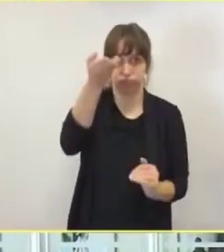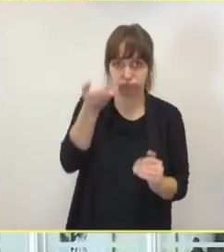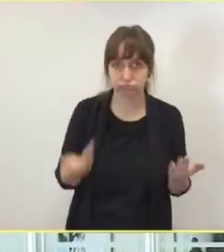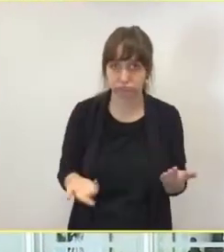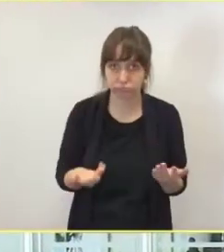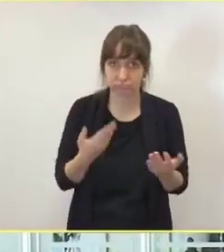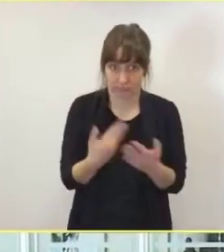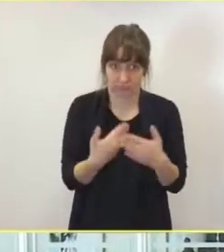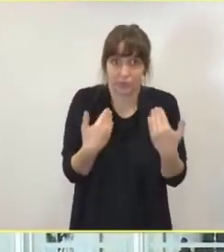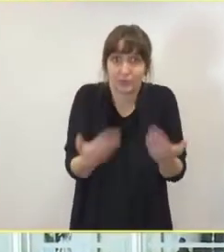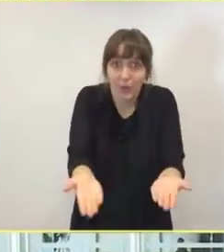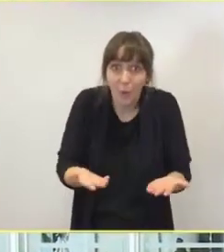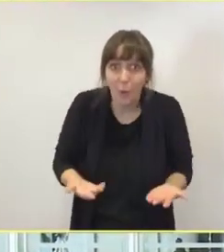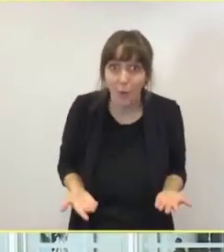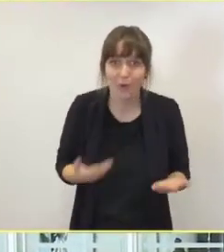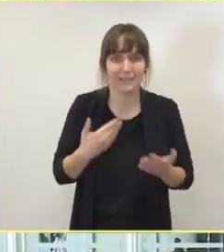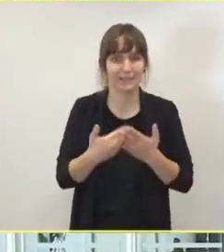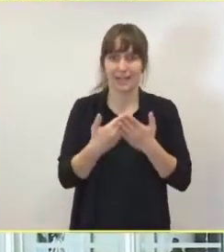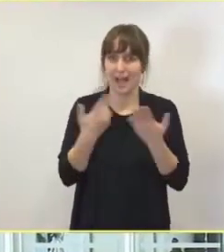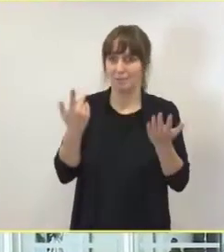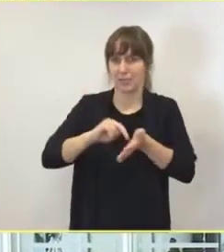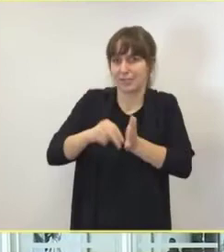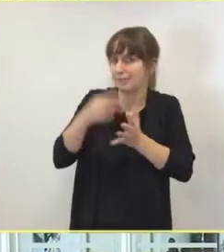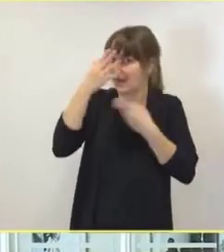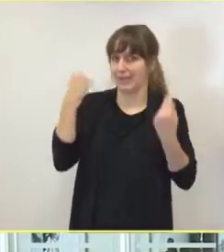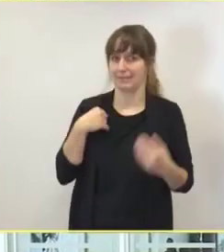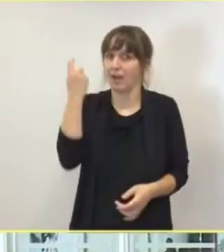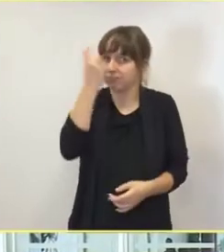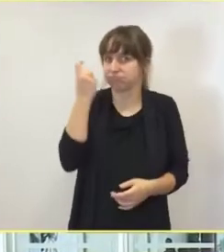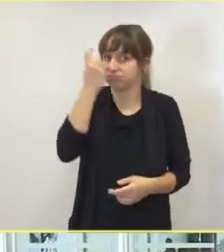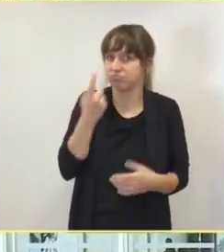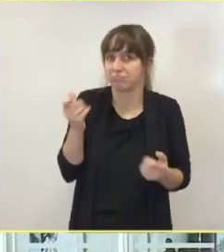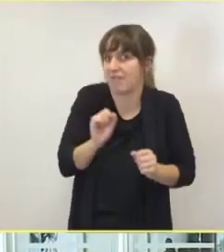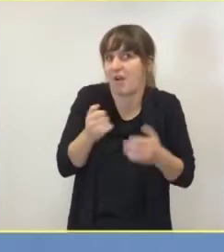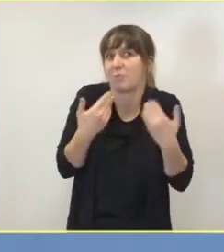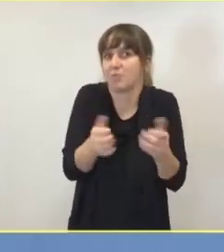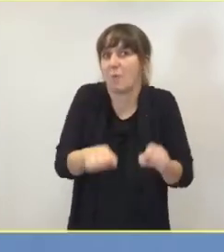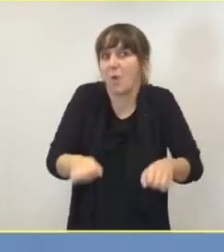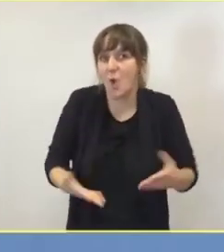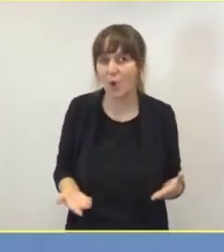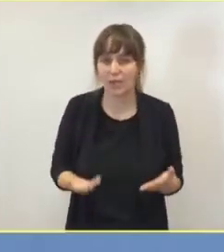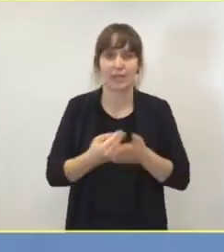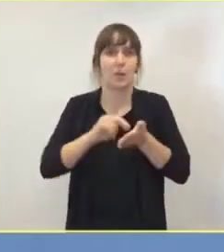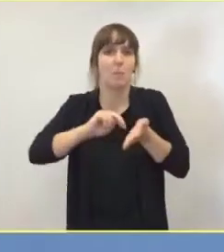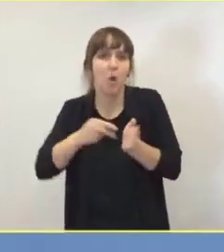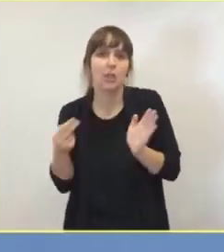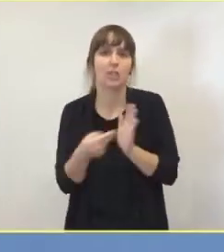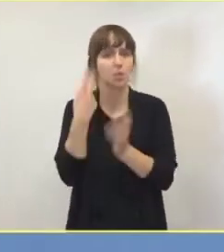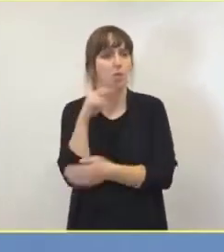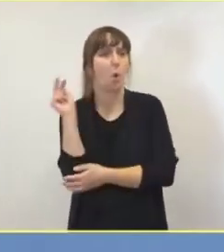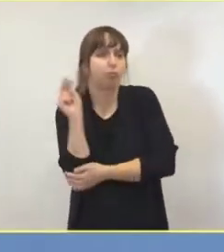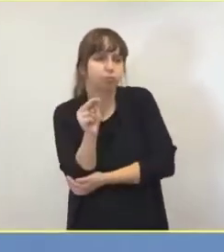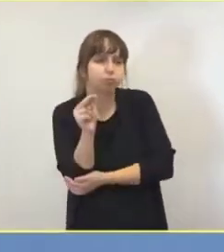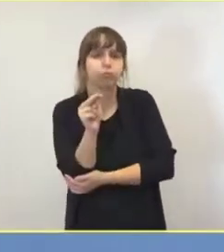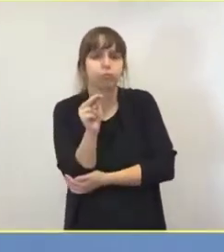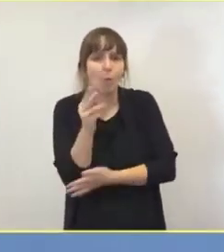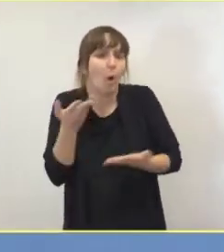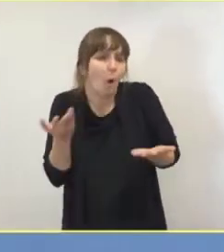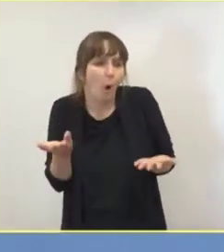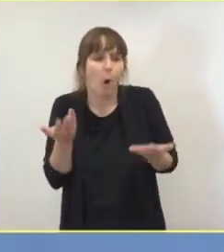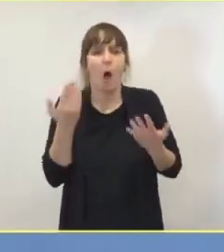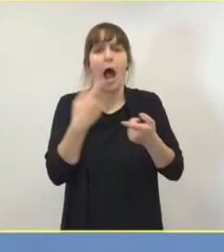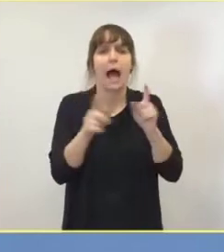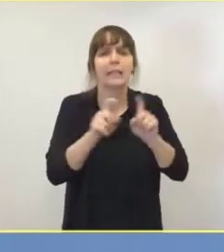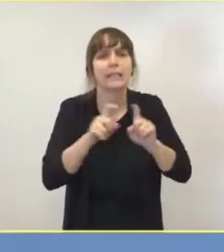wundert es mich doch sehr, dass das so ein bisschen hinten übergibt. Ich verstehe auch, dass das Problem aus der politischen Brille gesehen natürlich die anderen großen